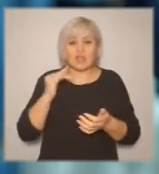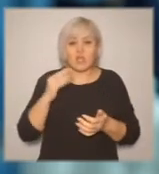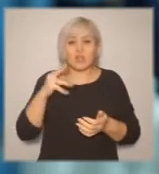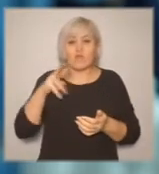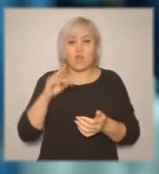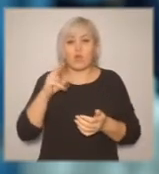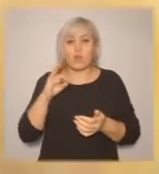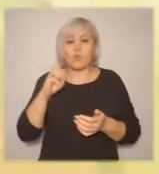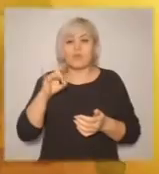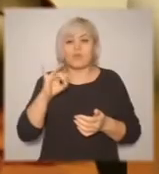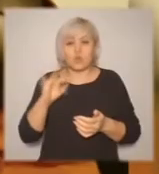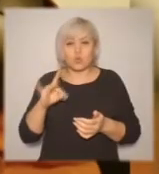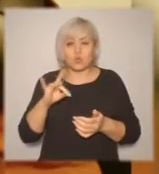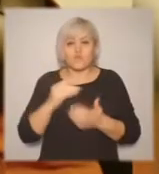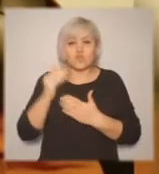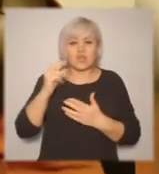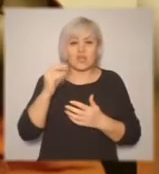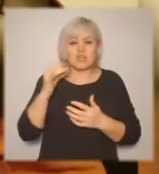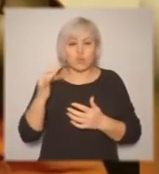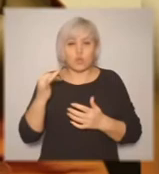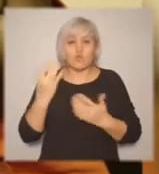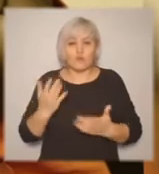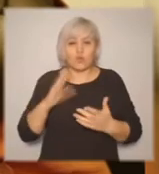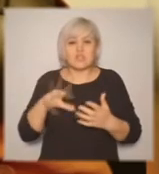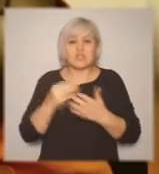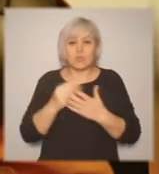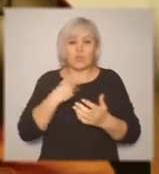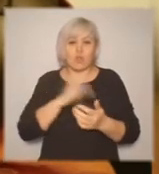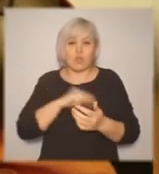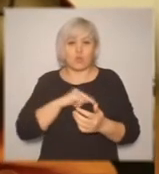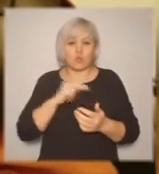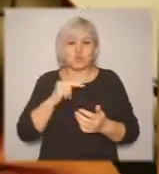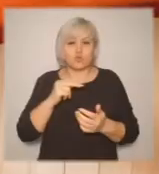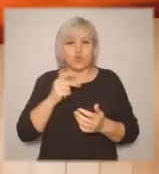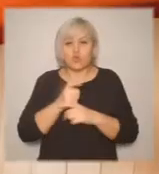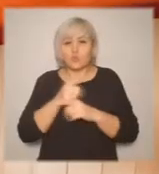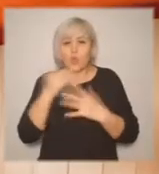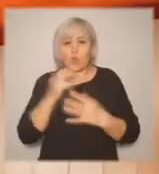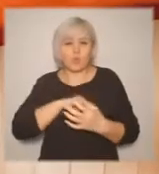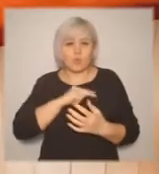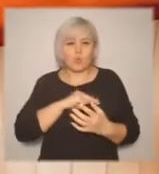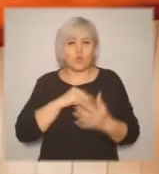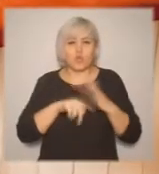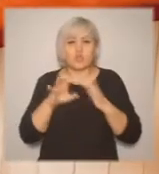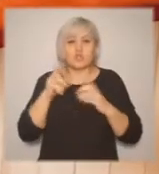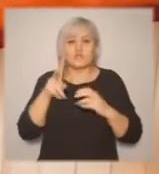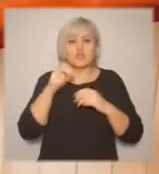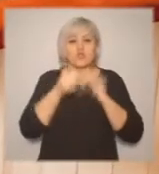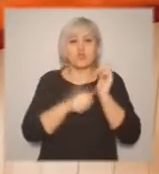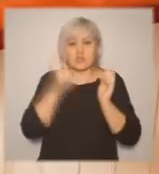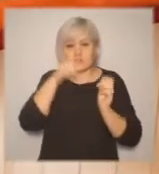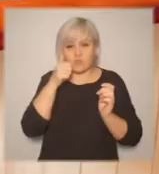подходит эта работа. Я получила сертификат тифлокомментатора высшей категории. И вот с тех пор я работаю